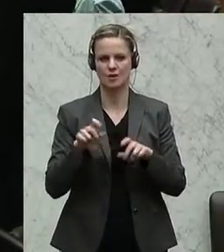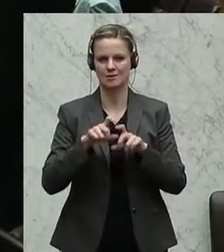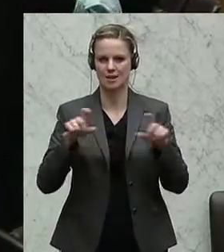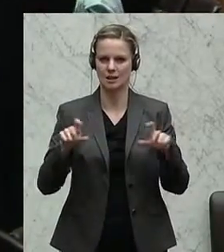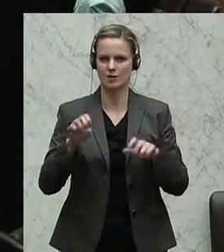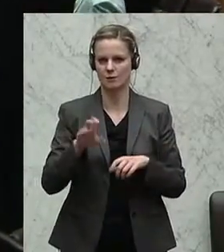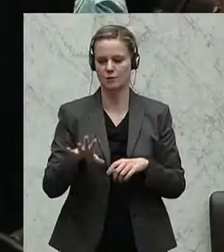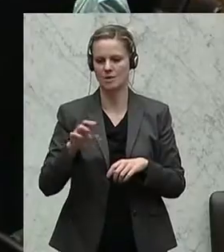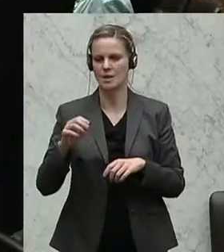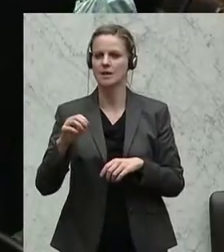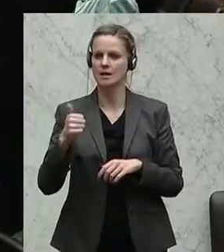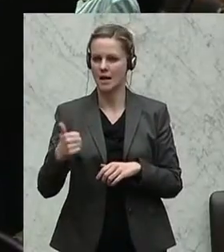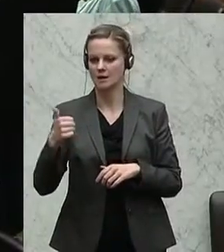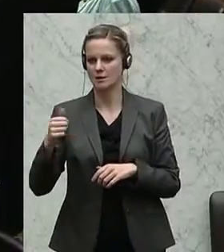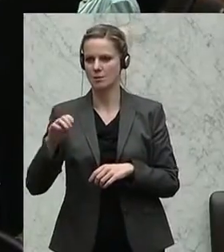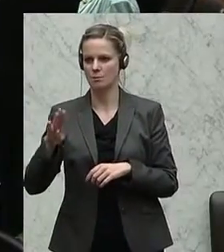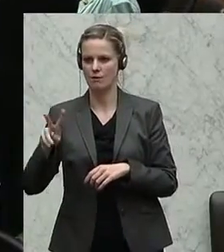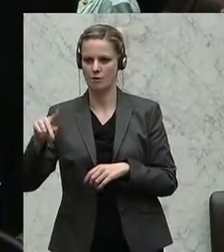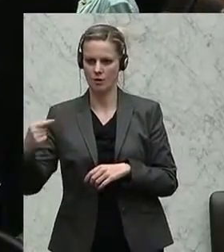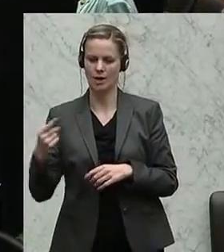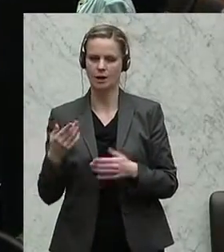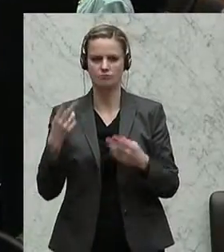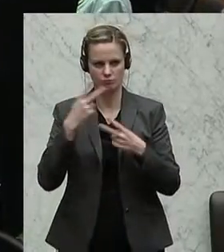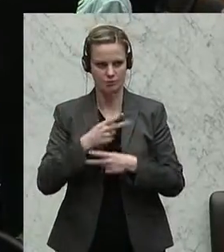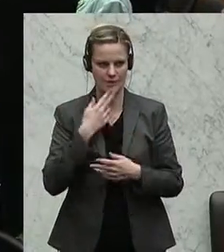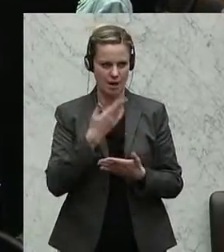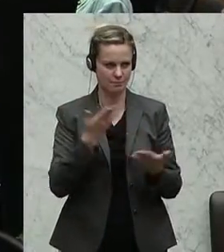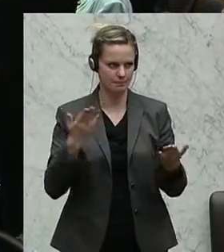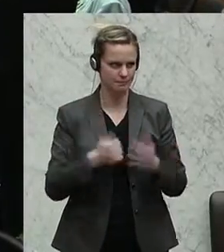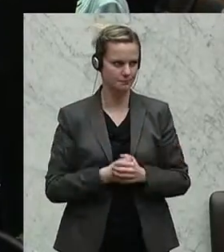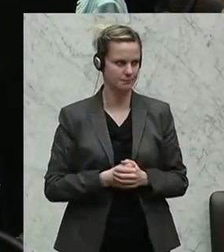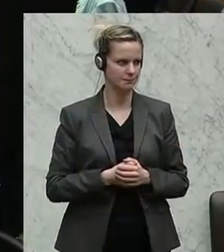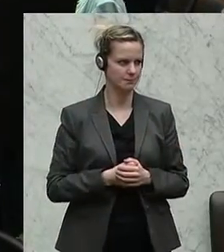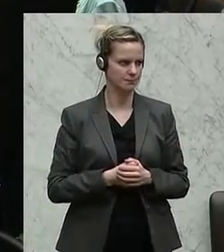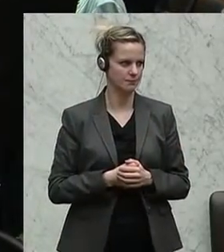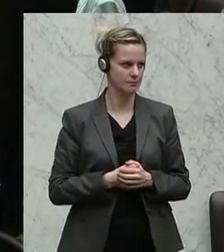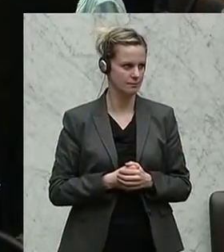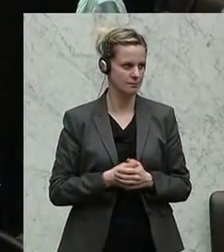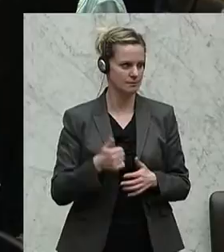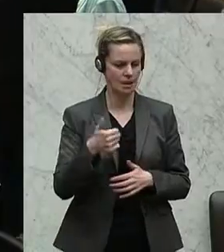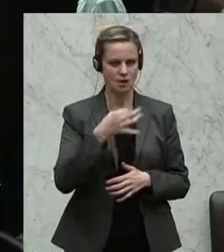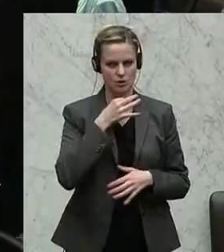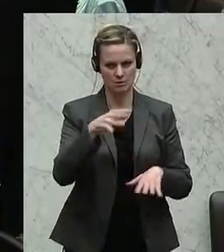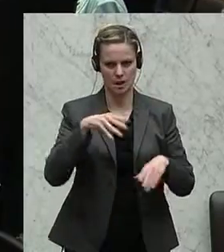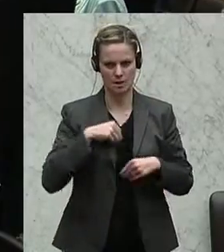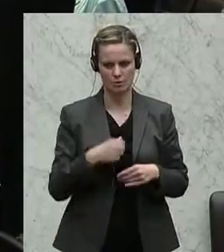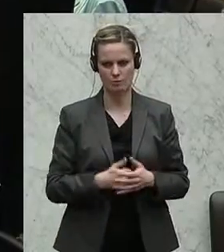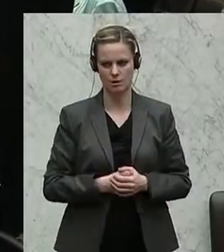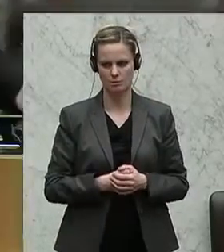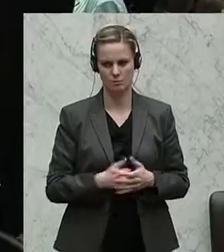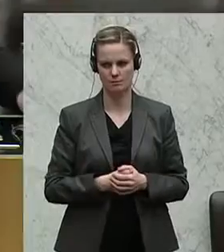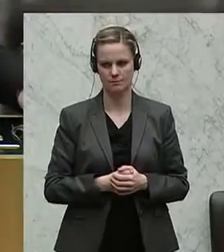Artikel 50 Absatz 1 Ziffer 1 BVG, die Genehmigung zu erteilen. Wer stimmt zu? Wiederum einstimmig angenommen.